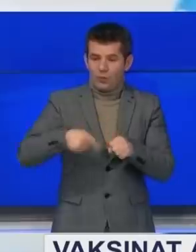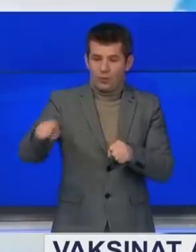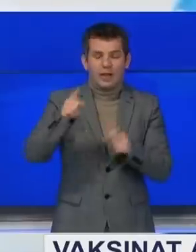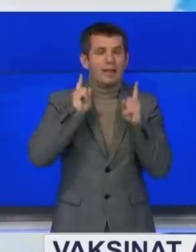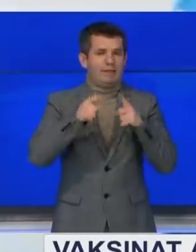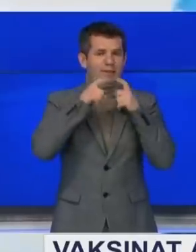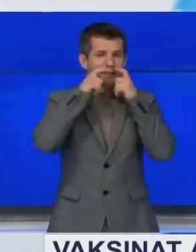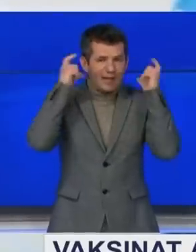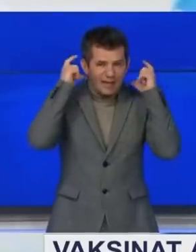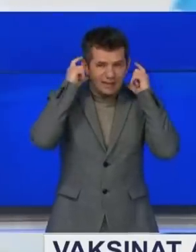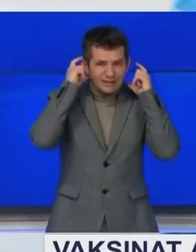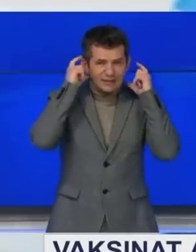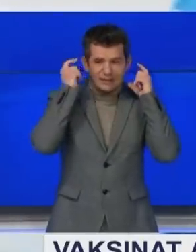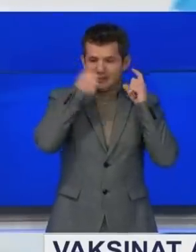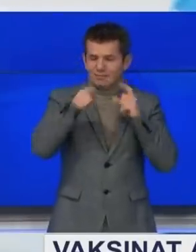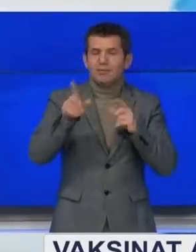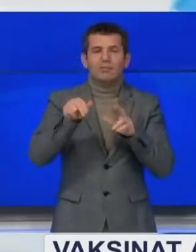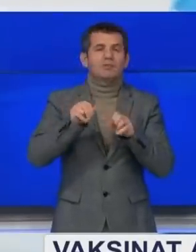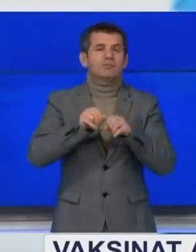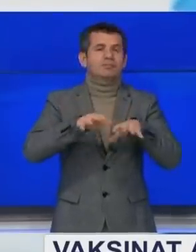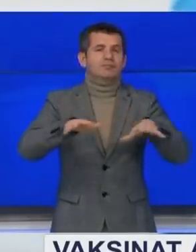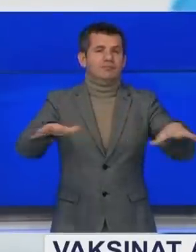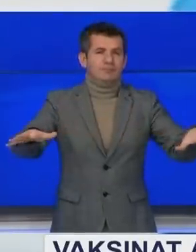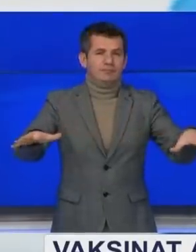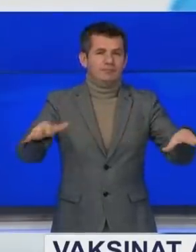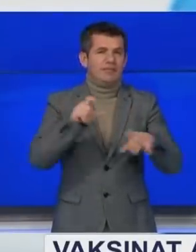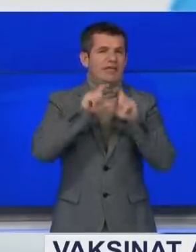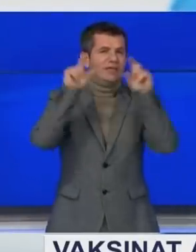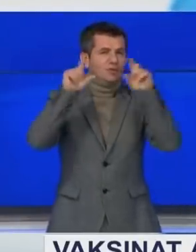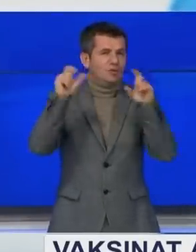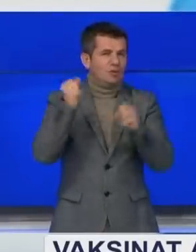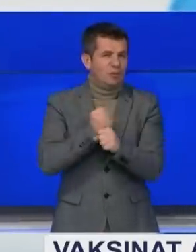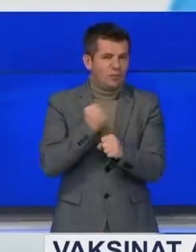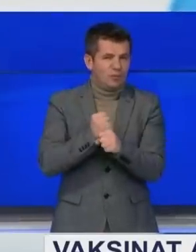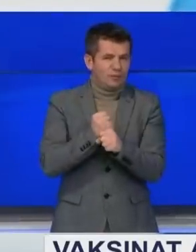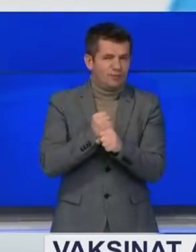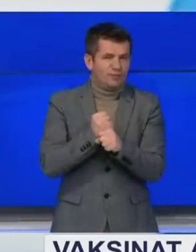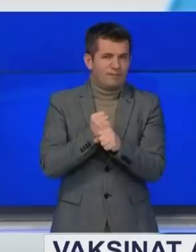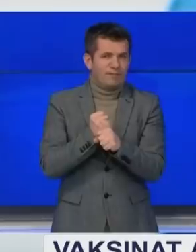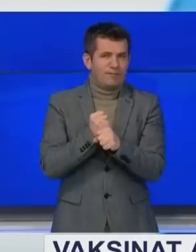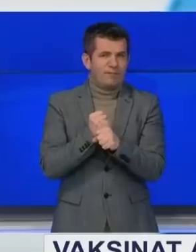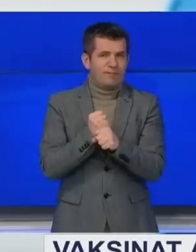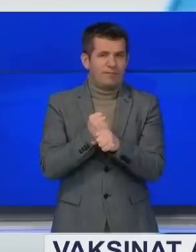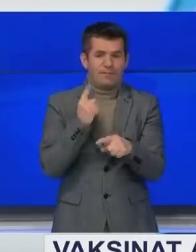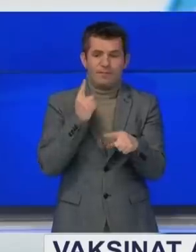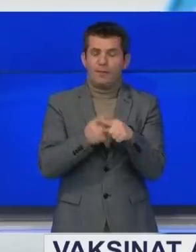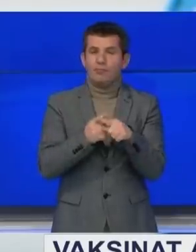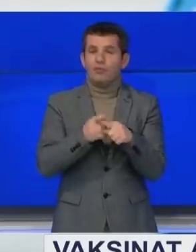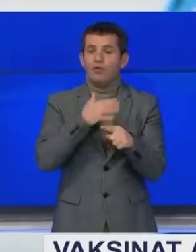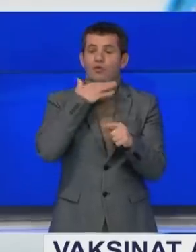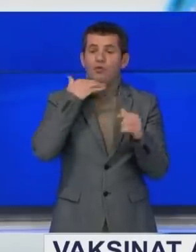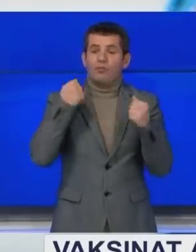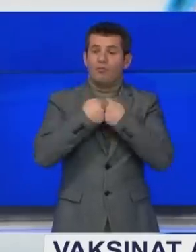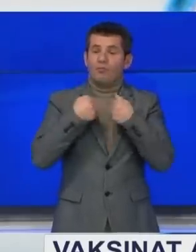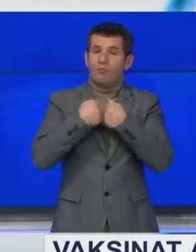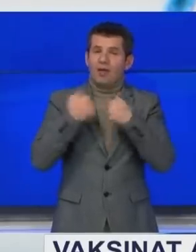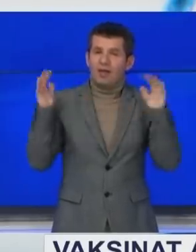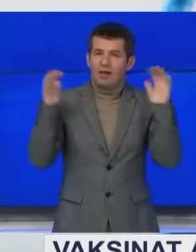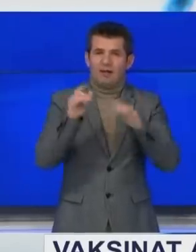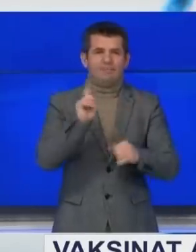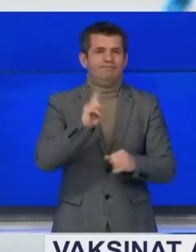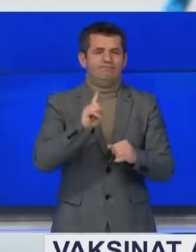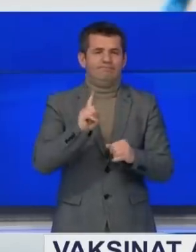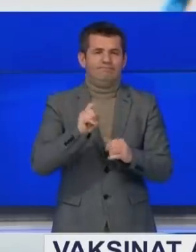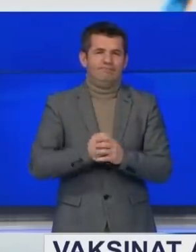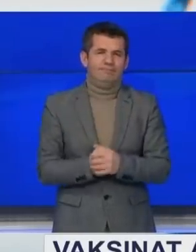mënyrë që mas me kontribun në përrapi në institucionet punuse dhe t'i ke naturisht grumbullimeve në sama shumë që është mundur.